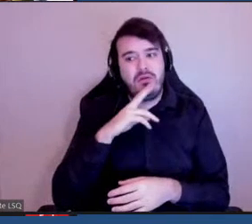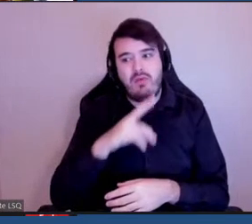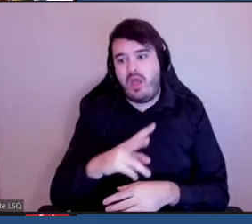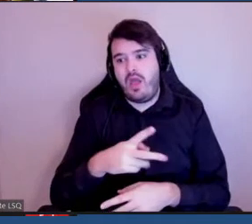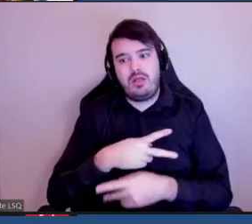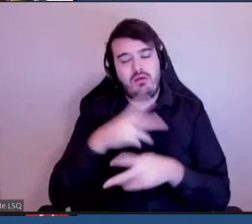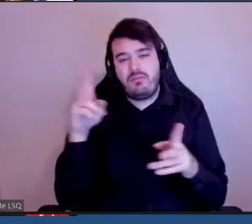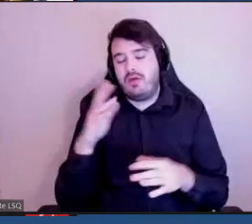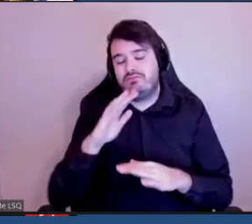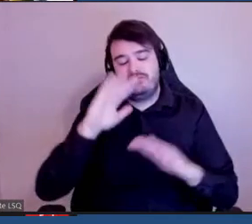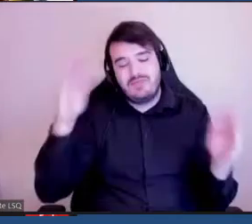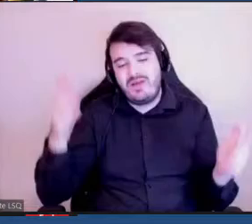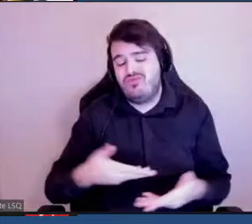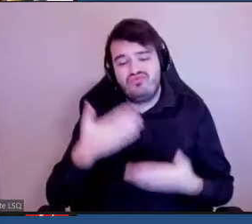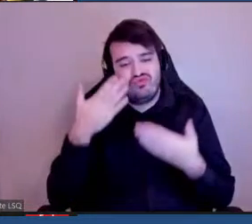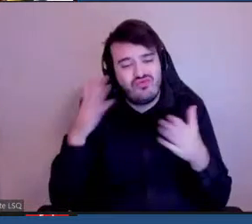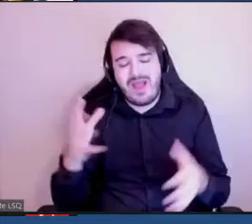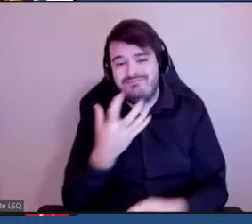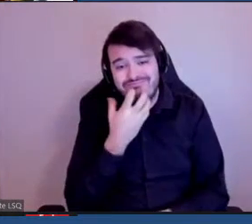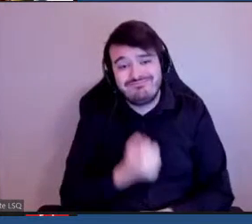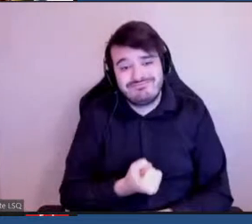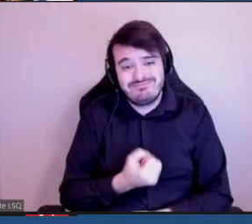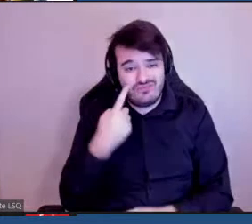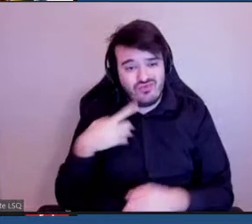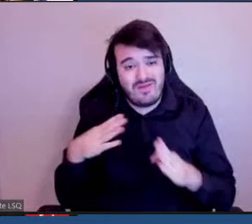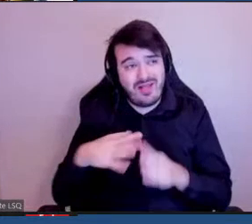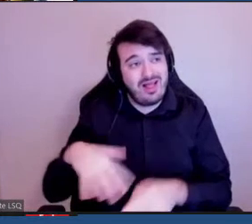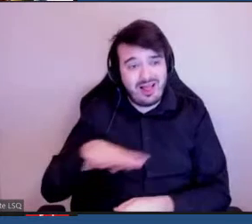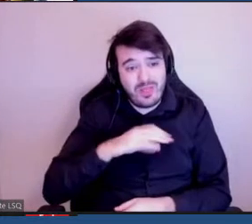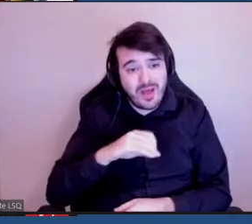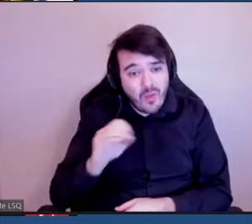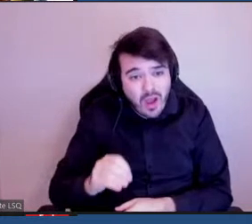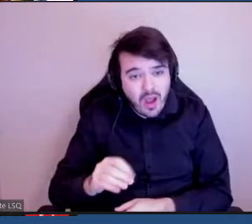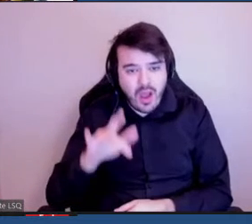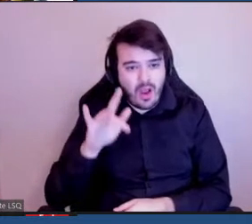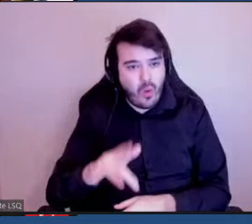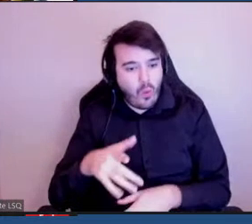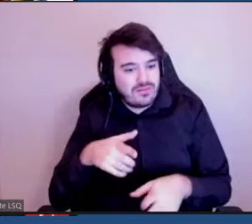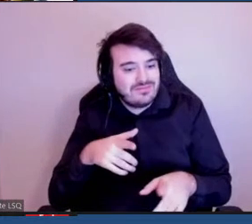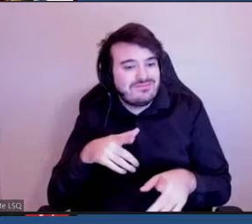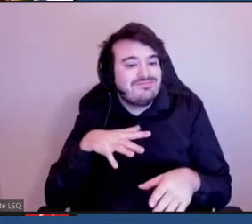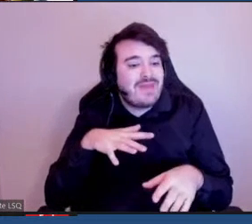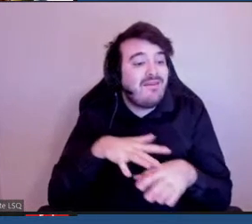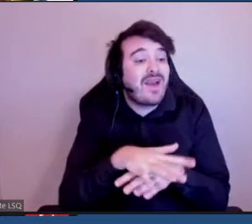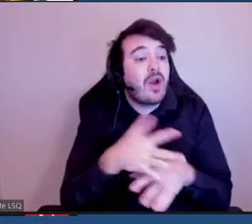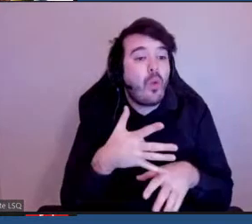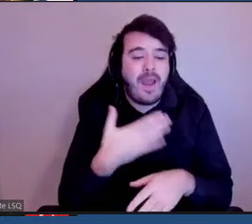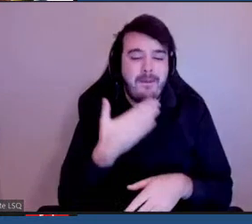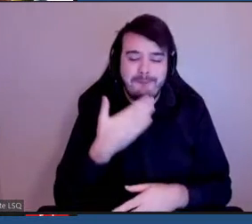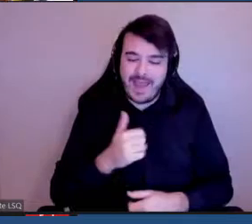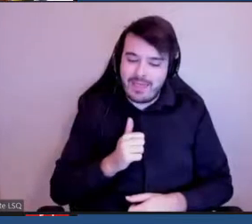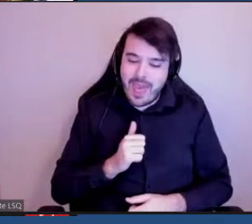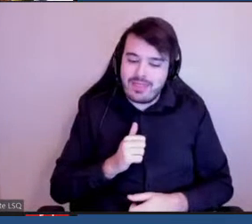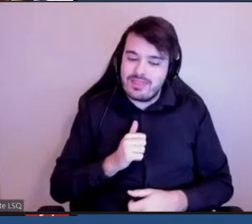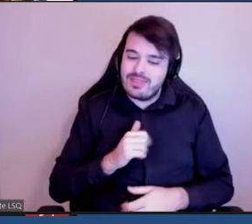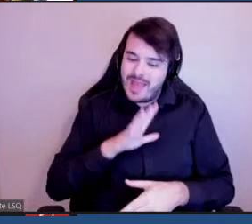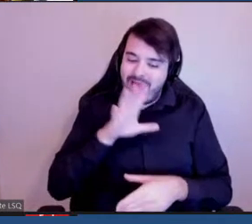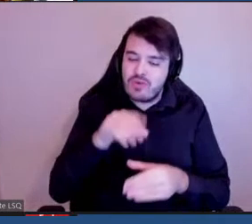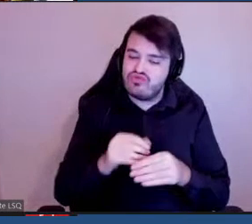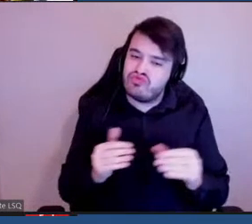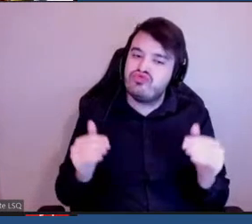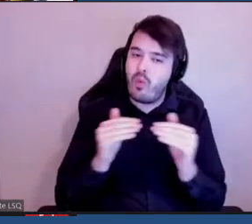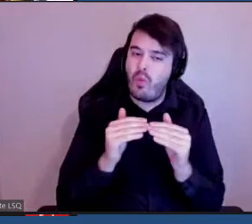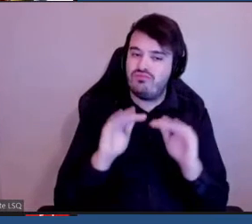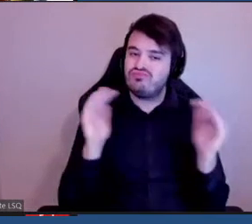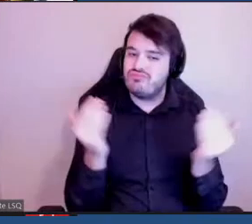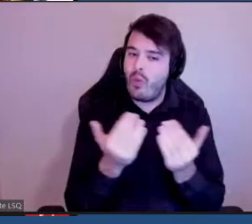et précieuse pour notre ville parce qu'elle affecte le bien-être et l'inclusion de tout le monde. Alors, je tiens à féliciter tous ceux qui